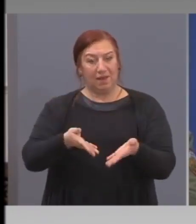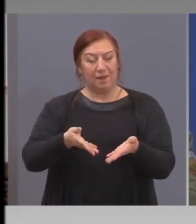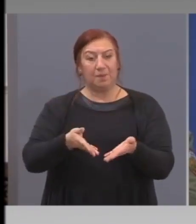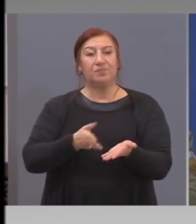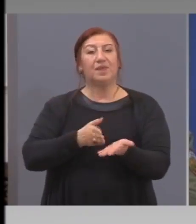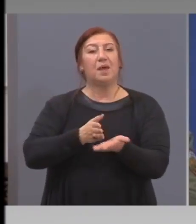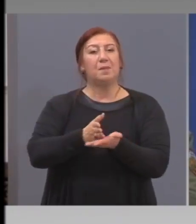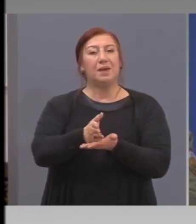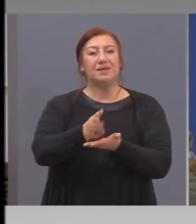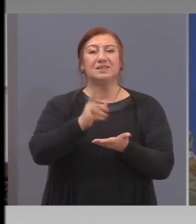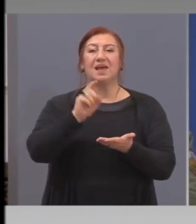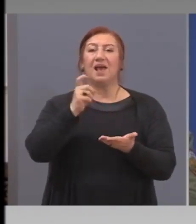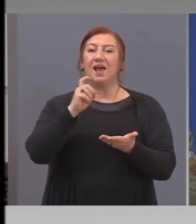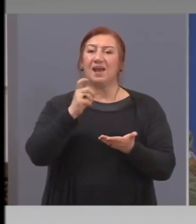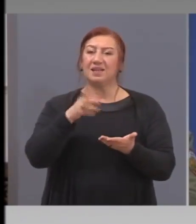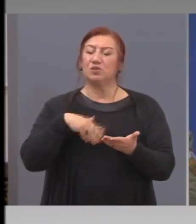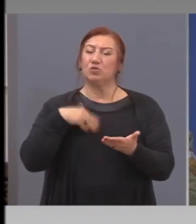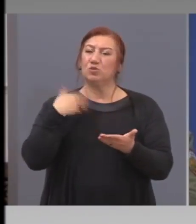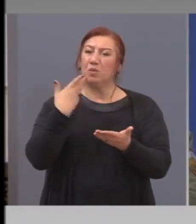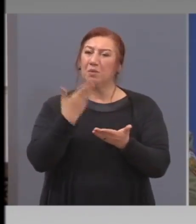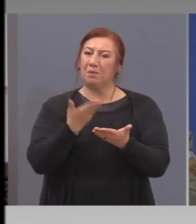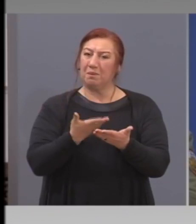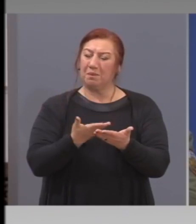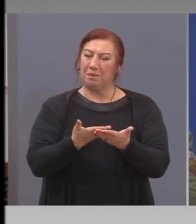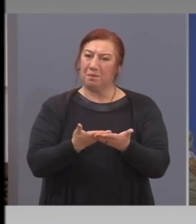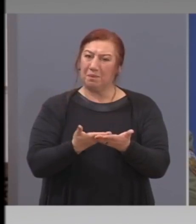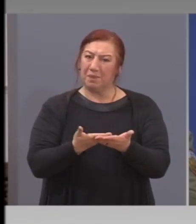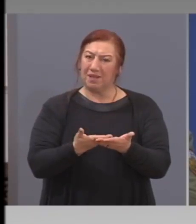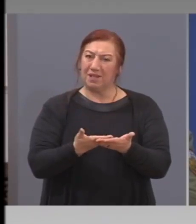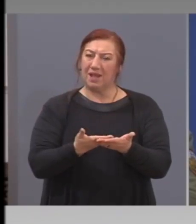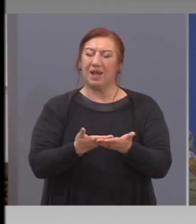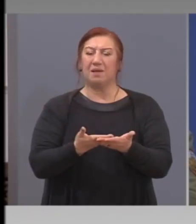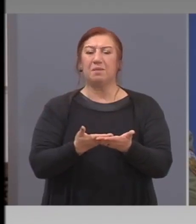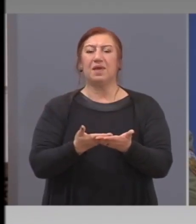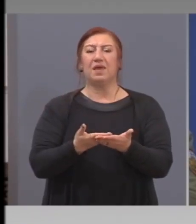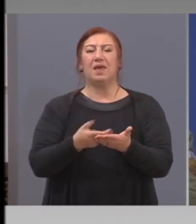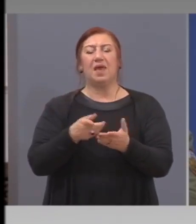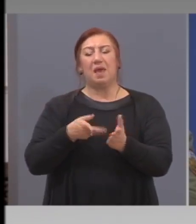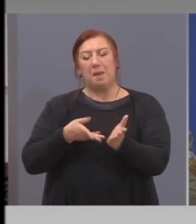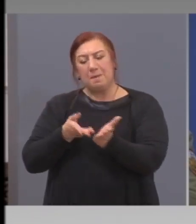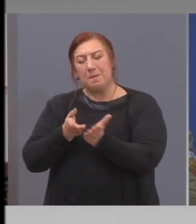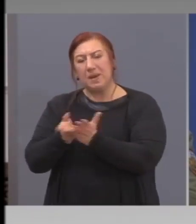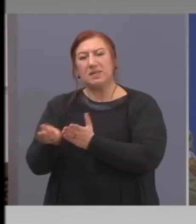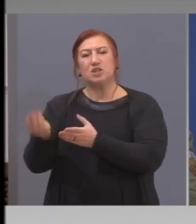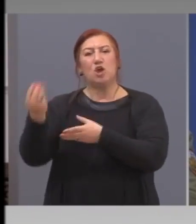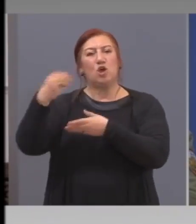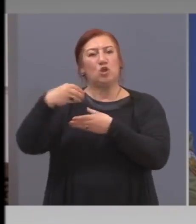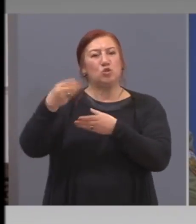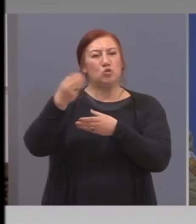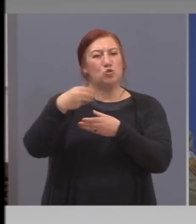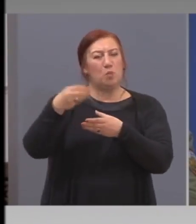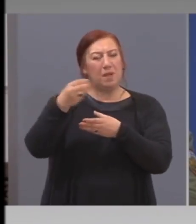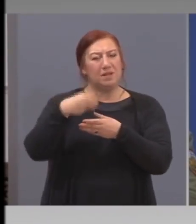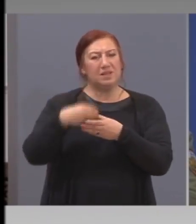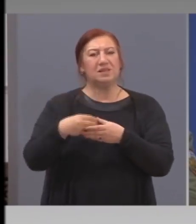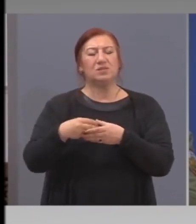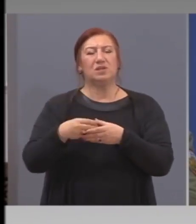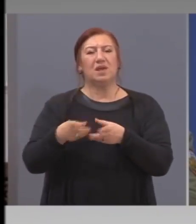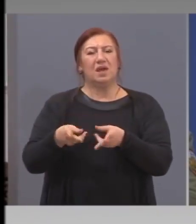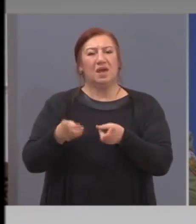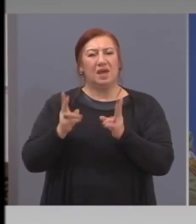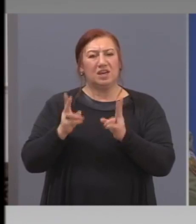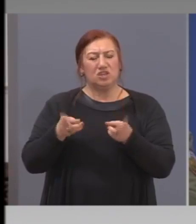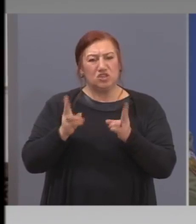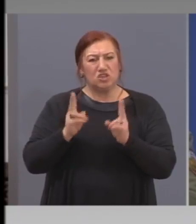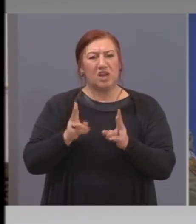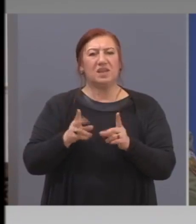гаранциите, които Българската банка за развитие издава, през допълнителната гъвкавуз и допълнителните решения, които